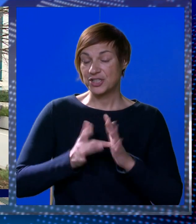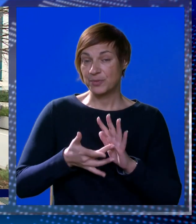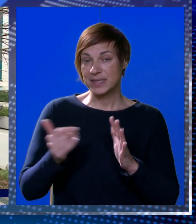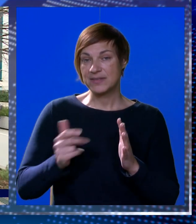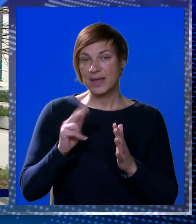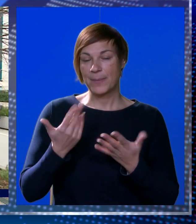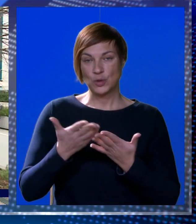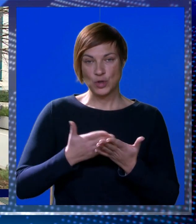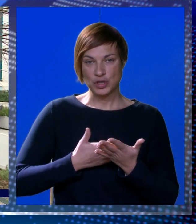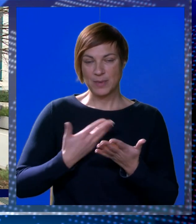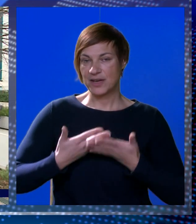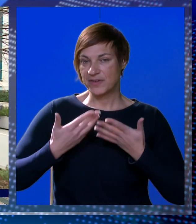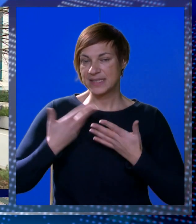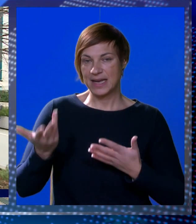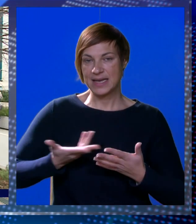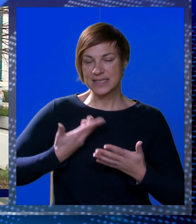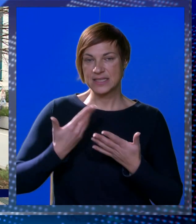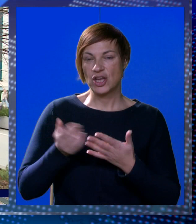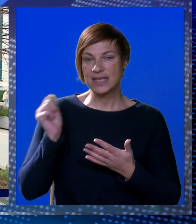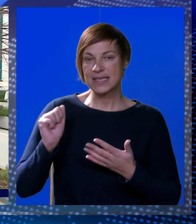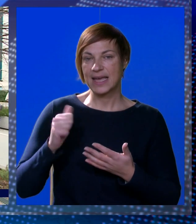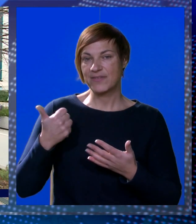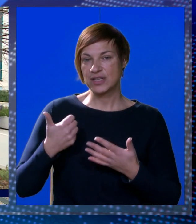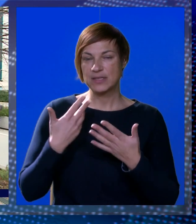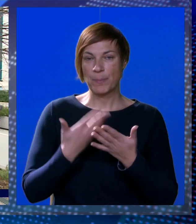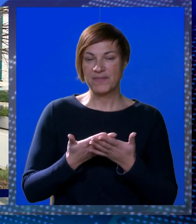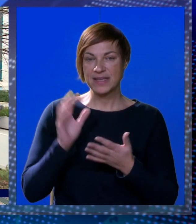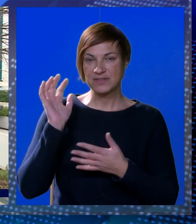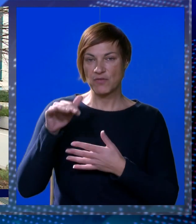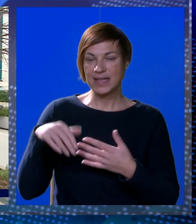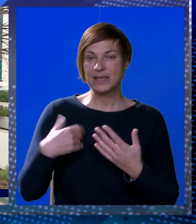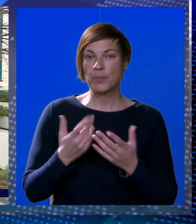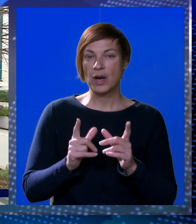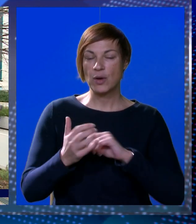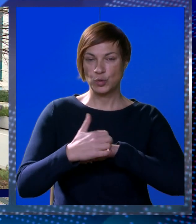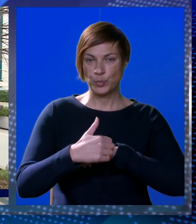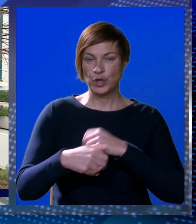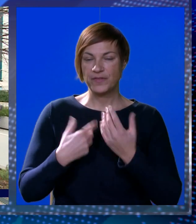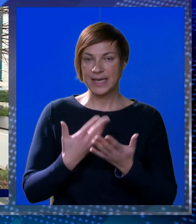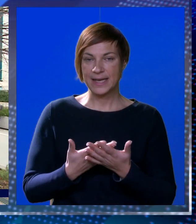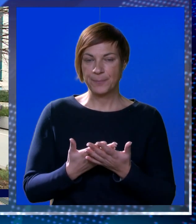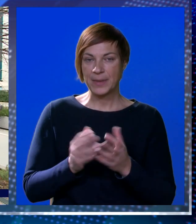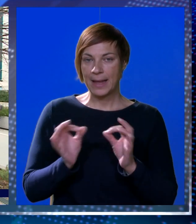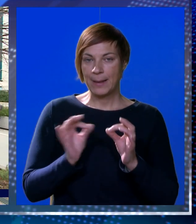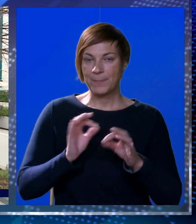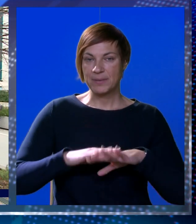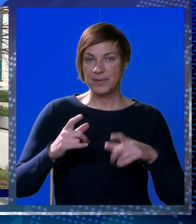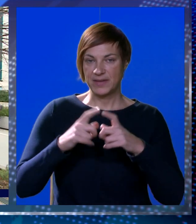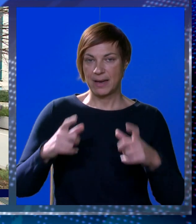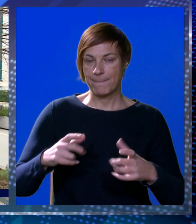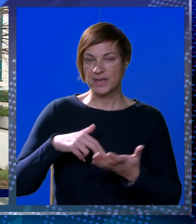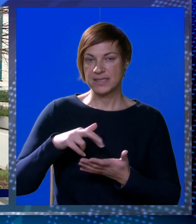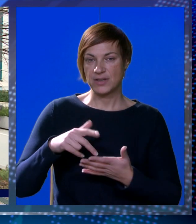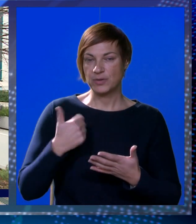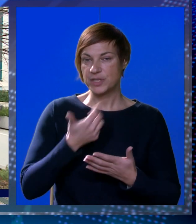neće to biti sve, ima tu još planova, veseli nas dolazak evropskog prvenstva, waterpola u Dubrovnik, pripremio na